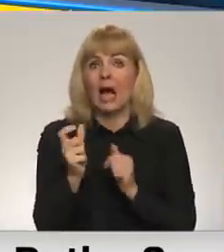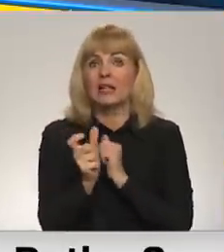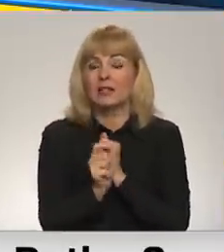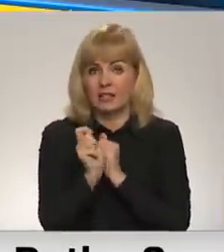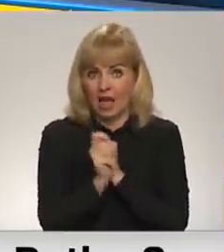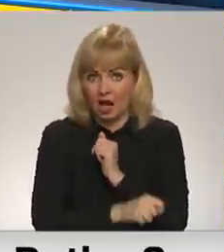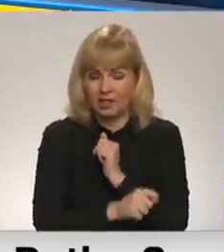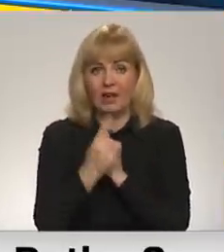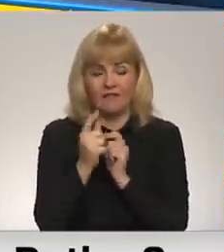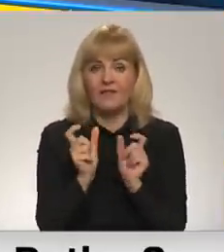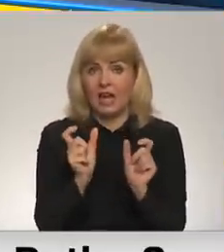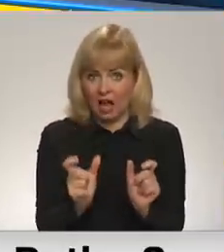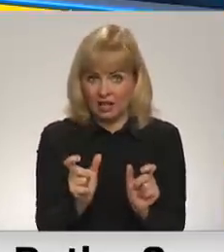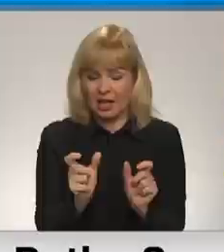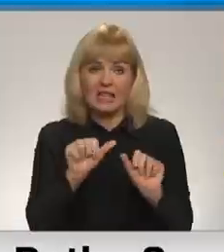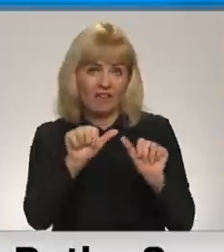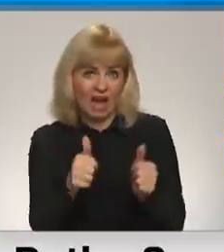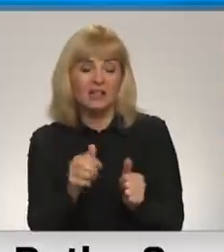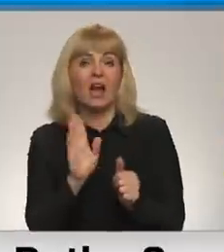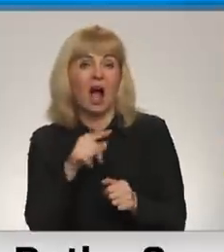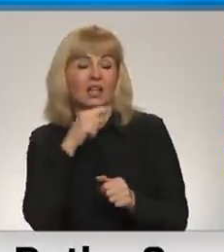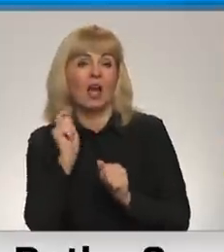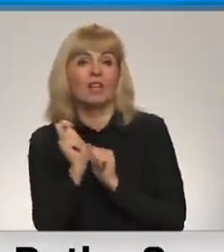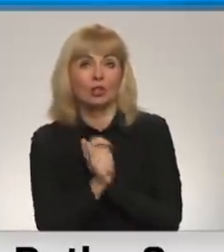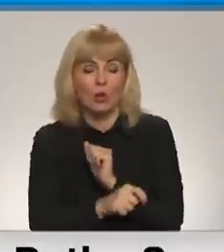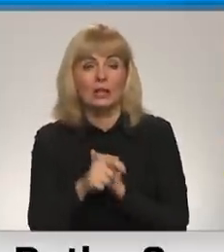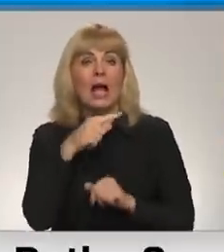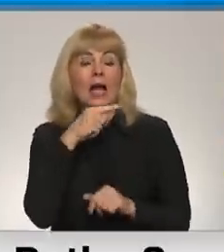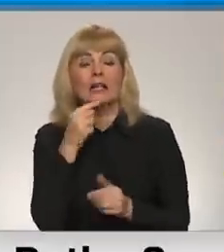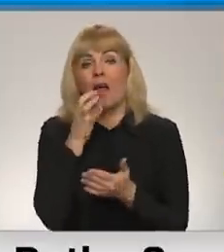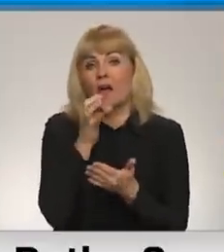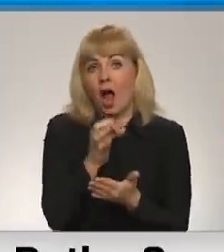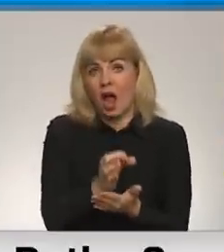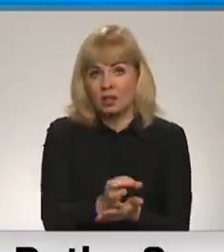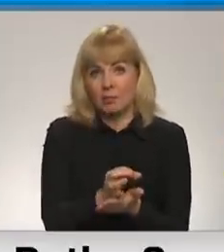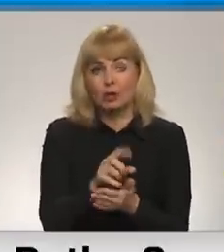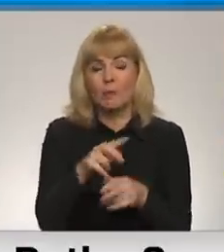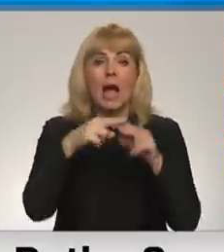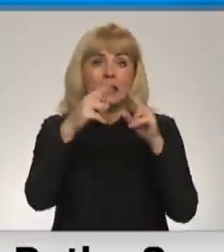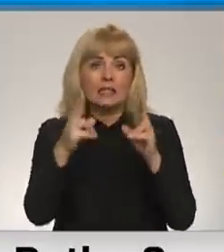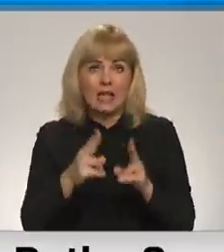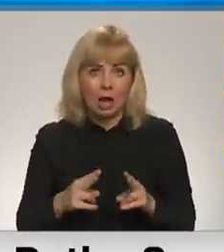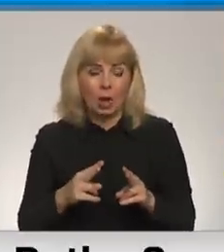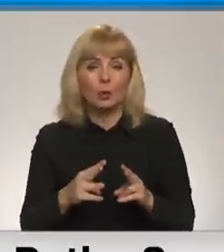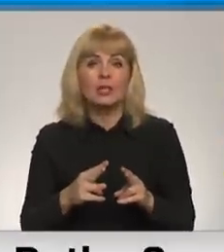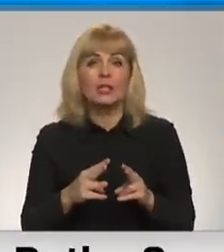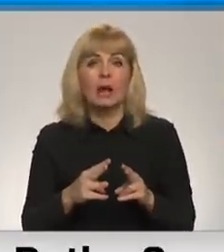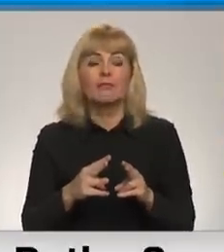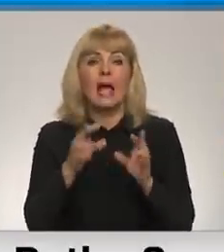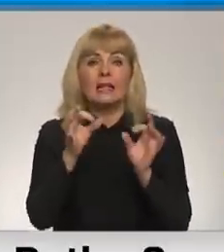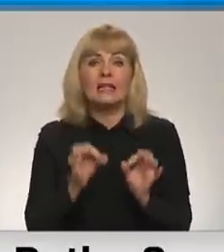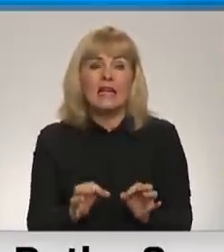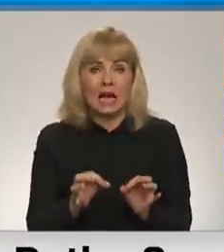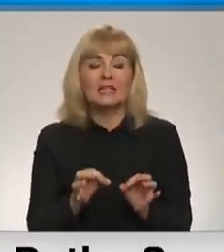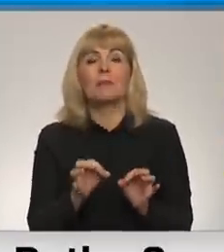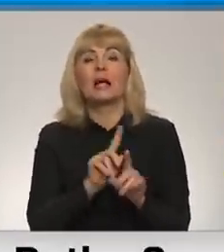mehānismi, kā sodīt Krieviju? Krievijas atbildība šeit ir starptautiskajās tiesībās, tā ir